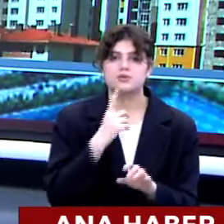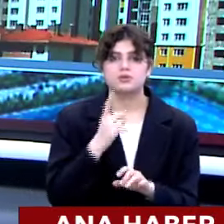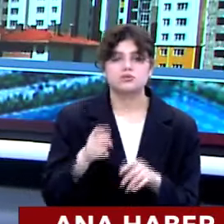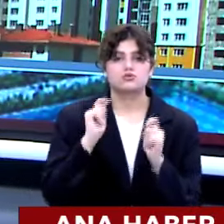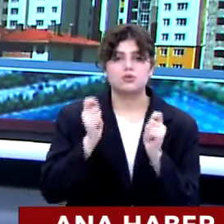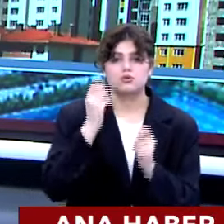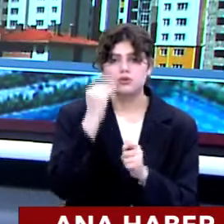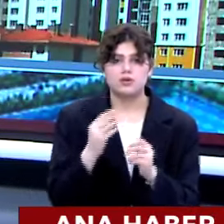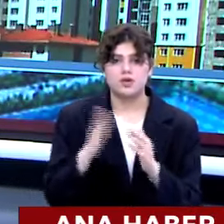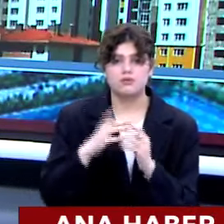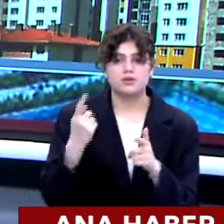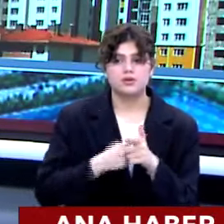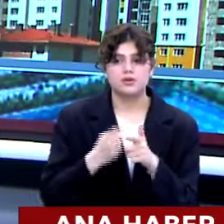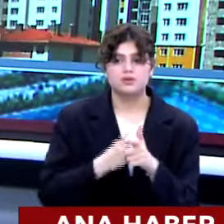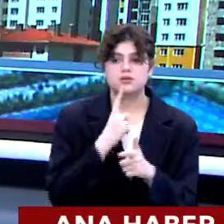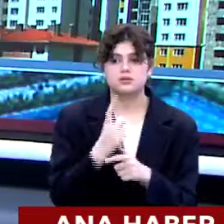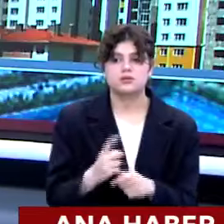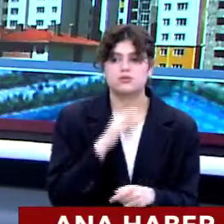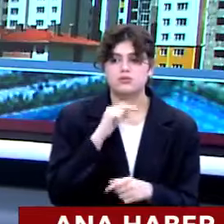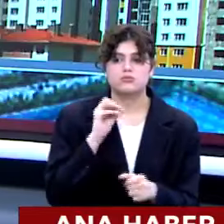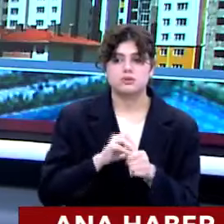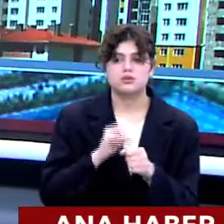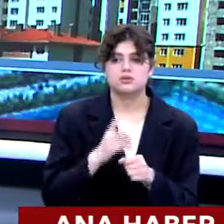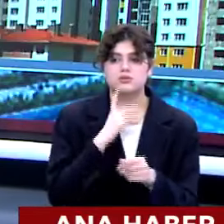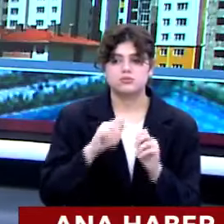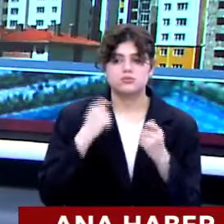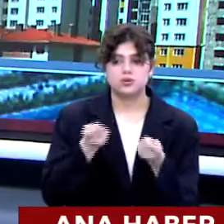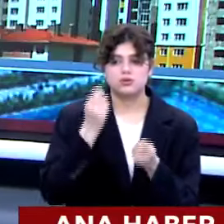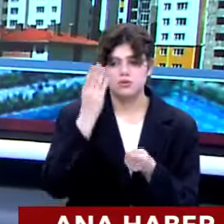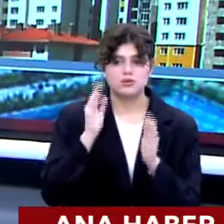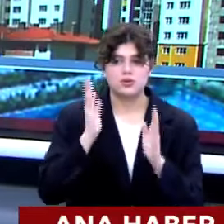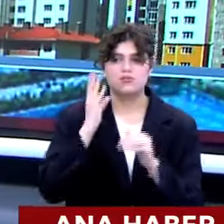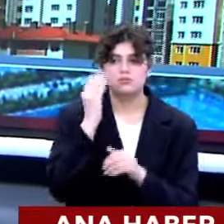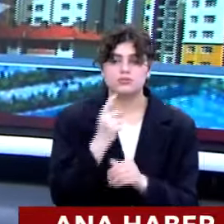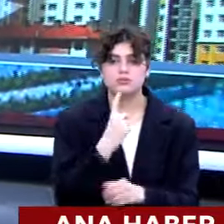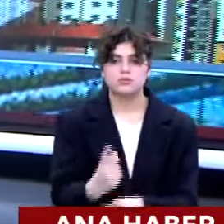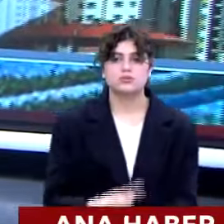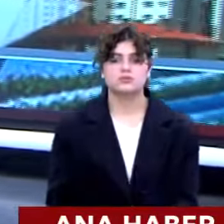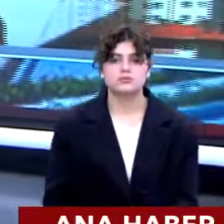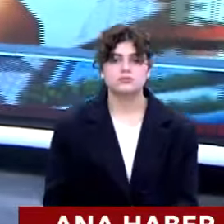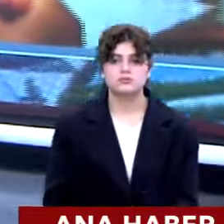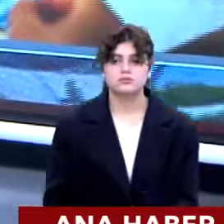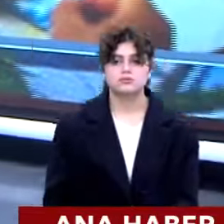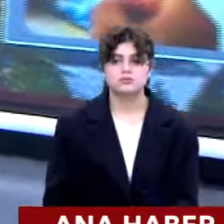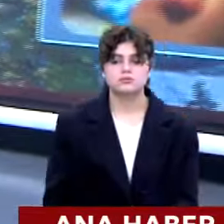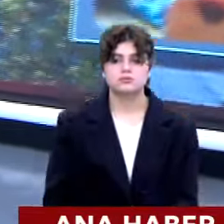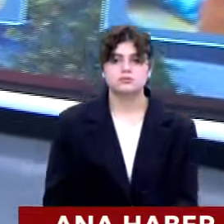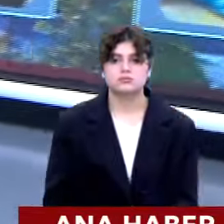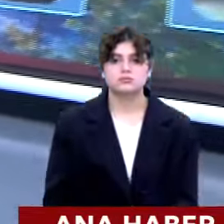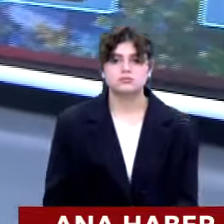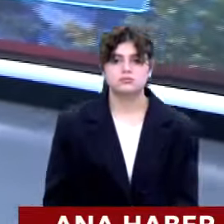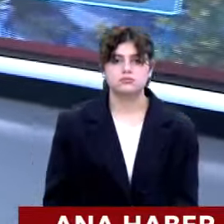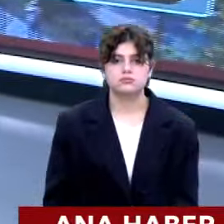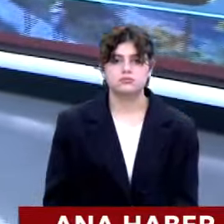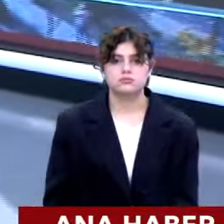zorlayan ev kiralarıyla, ev kiraları oranlarıyla mücadele etmek zorunda. kalıyor mevzu 3 aşağı 5 yukarı